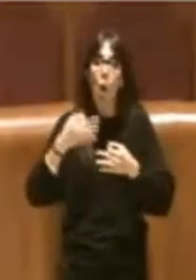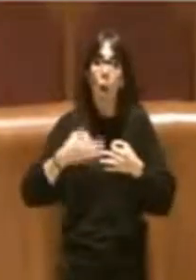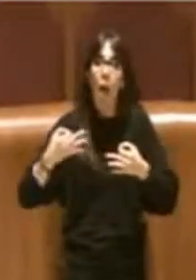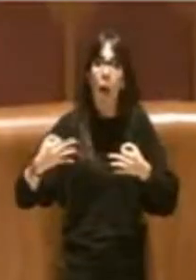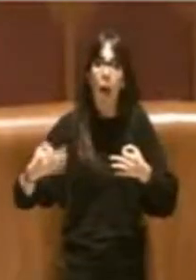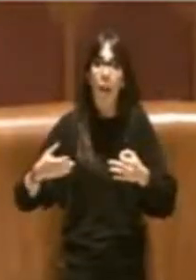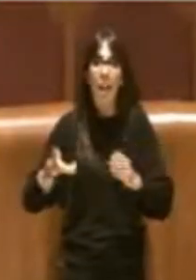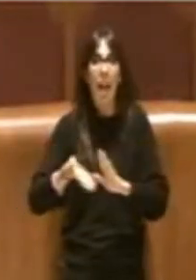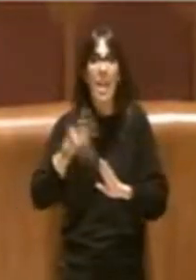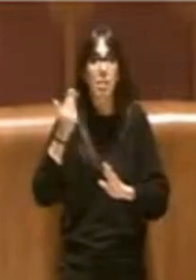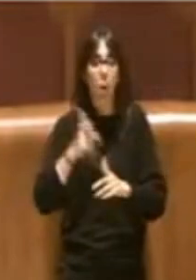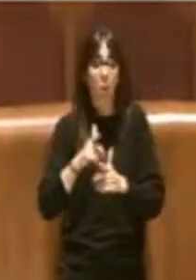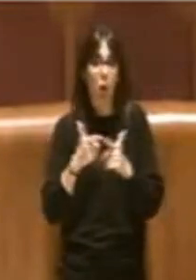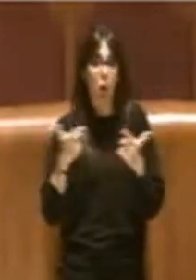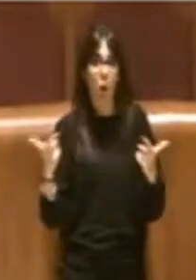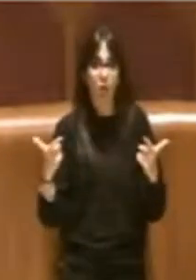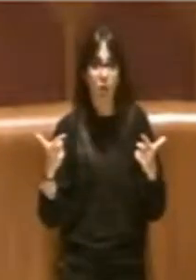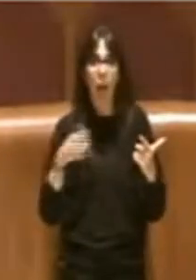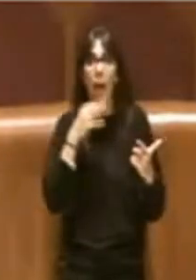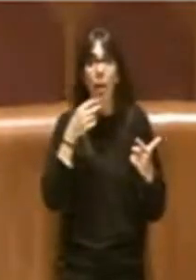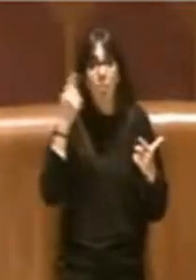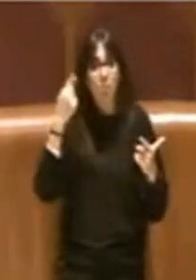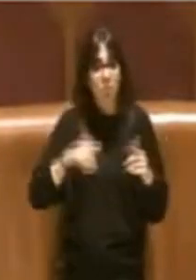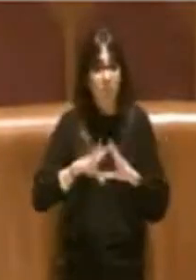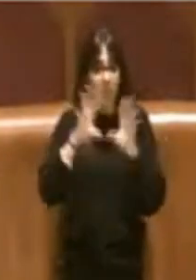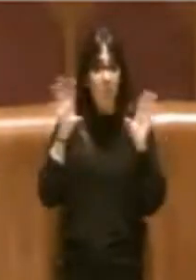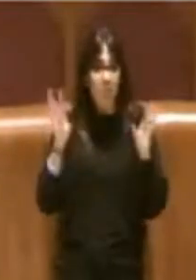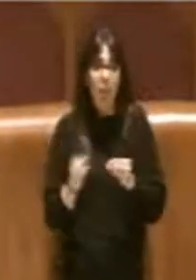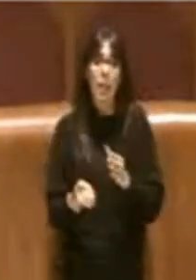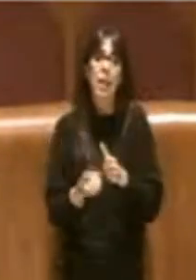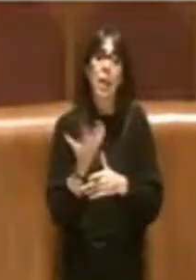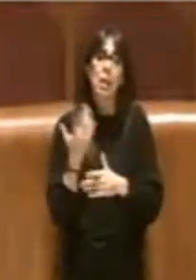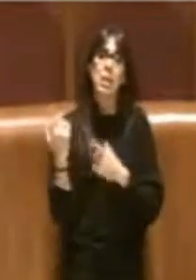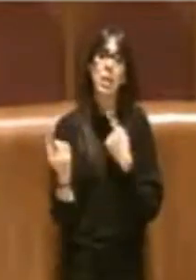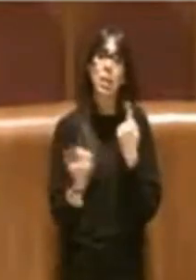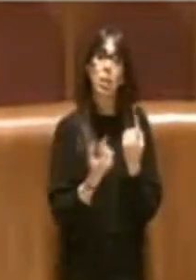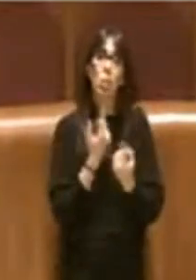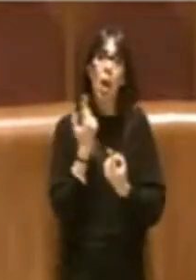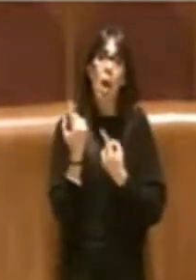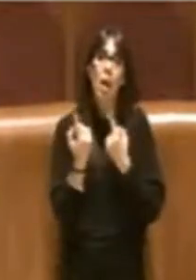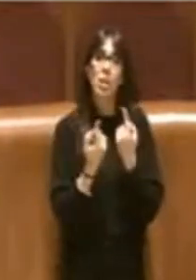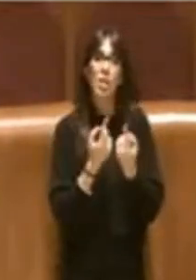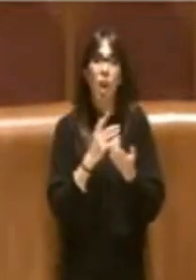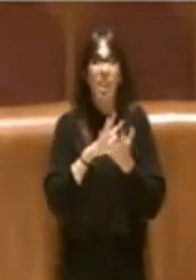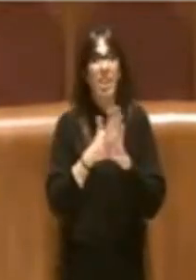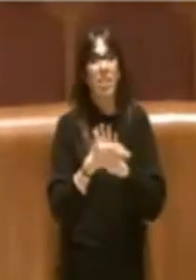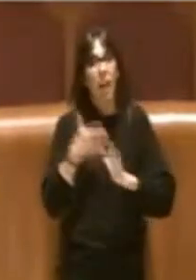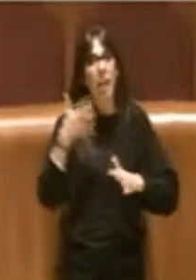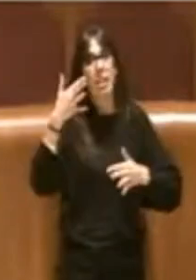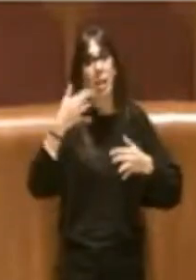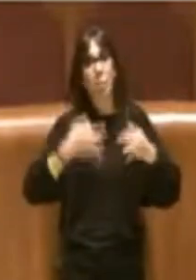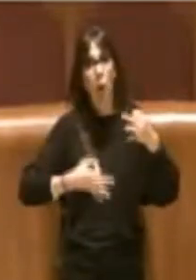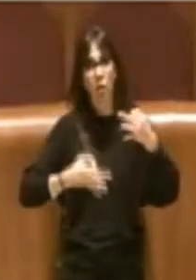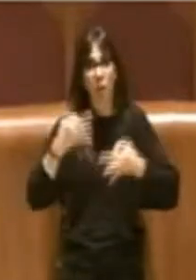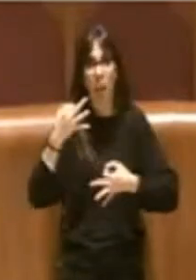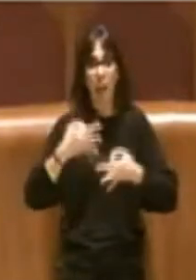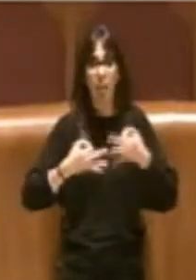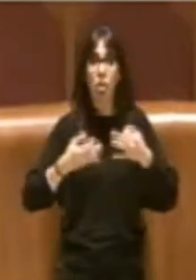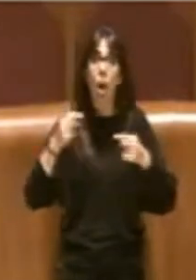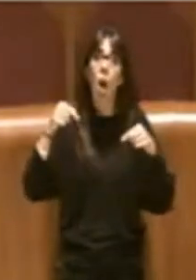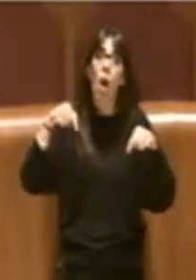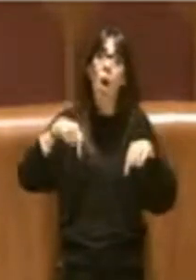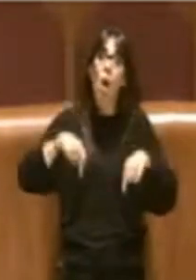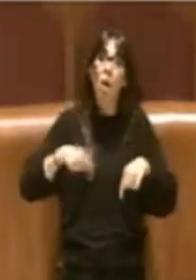di esproprio e ha creato tutta una serie di situazioni soggette a contenzioso che oggi